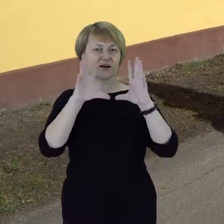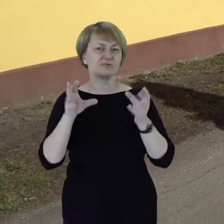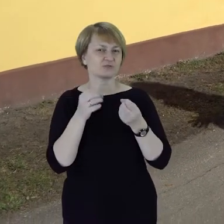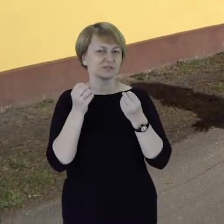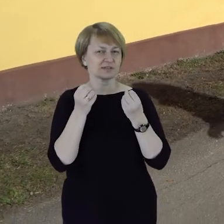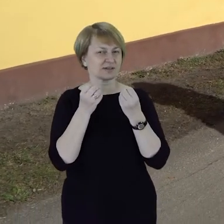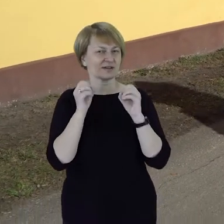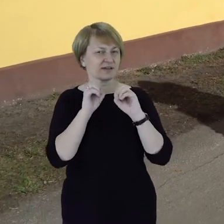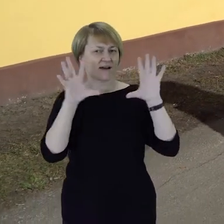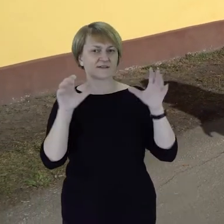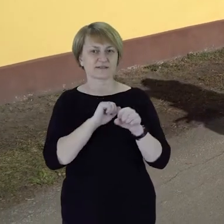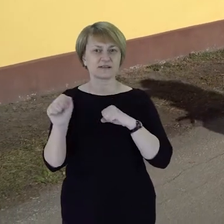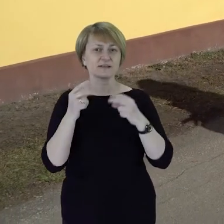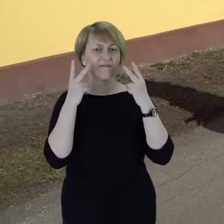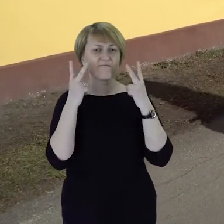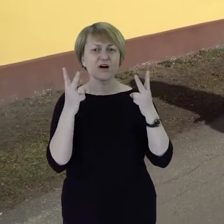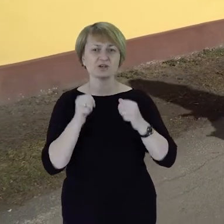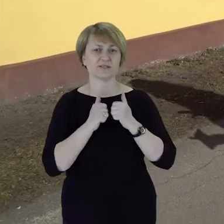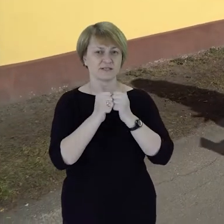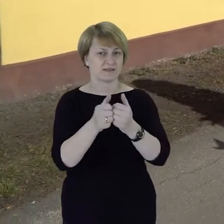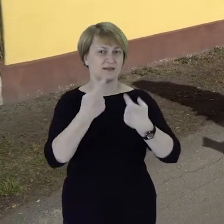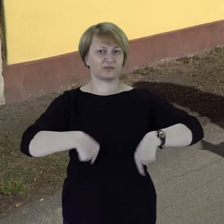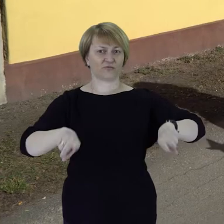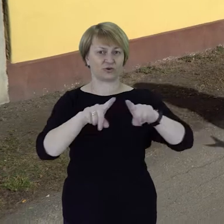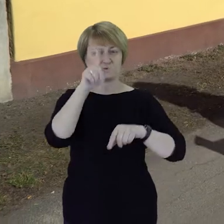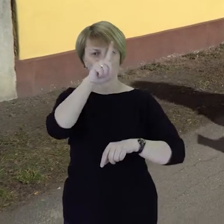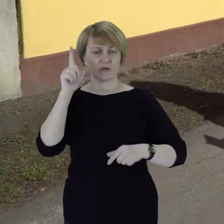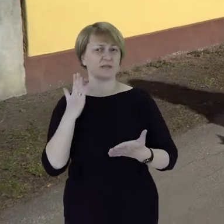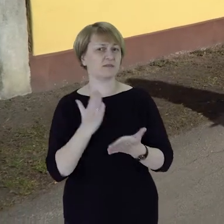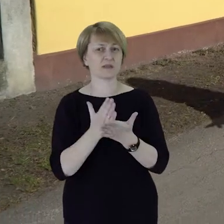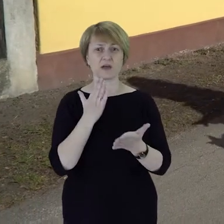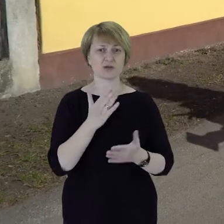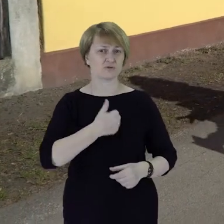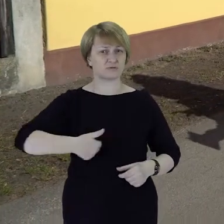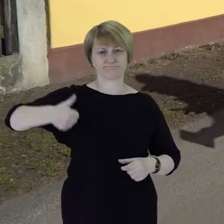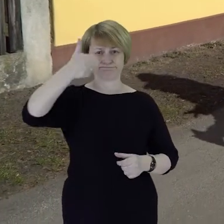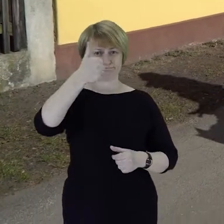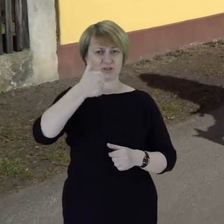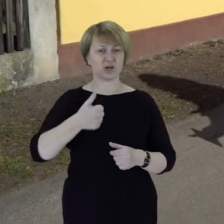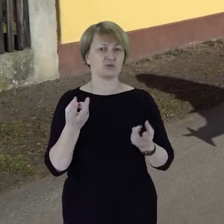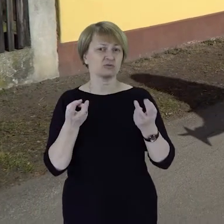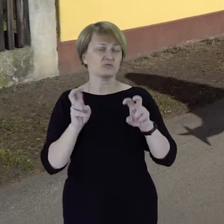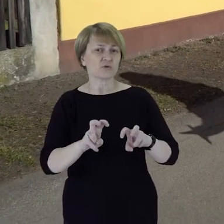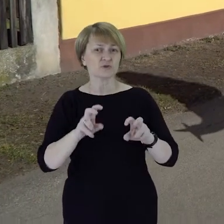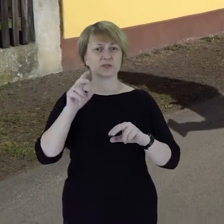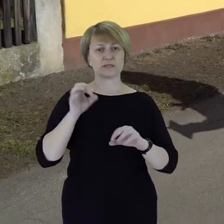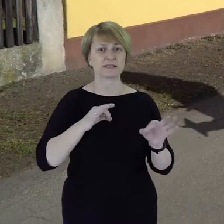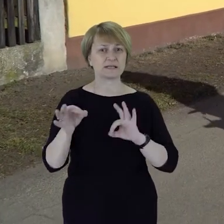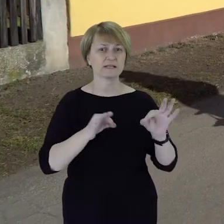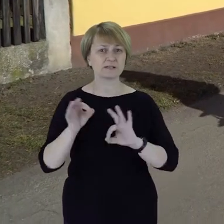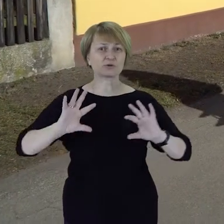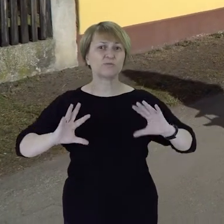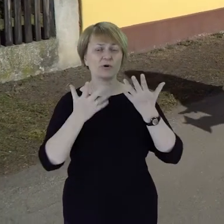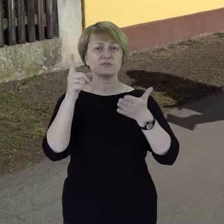ważną rolę odgrywali ci ludzie. Niekoniecznie ci najważniejsi, ci, którzy tworzyli historię Powstań Śląskich i